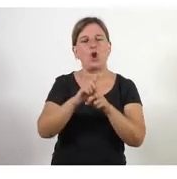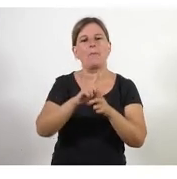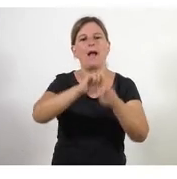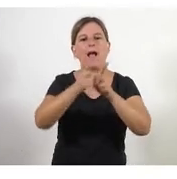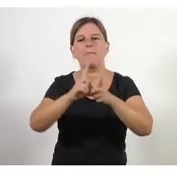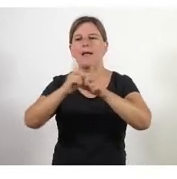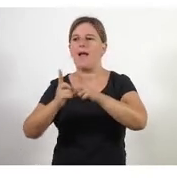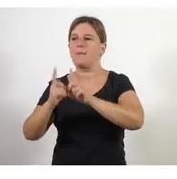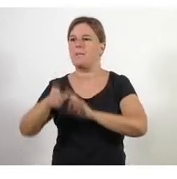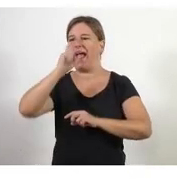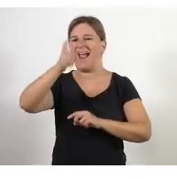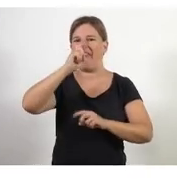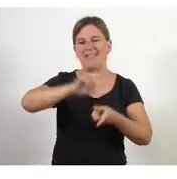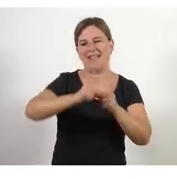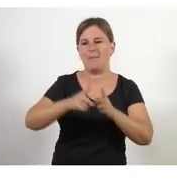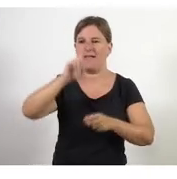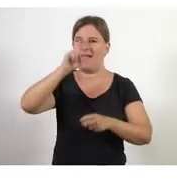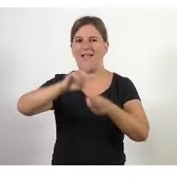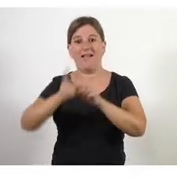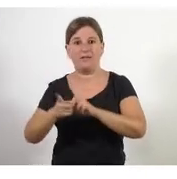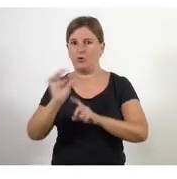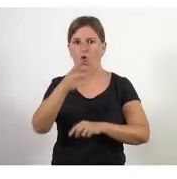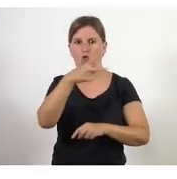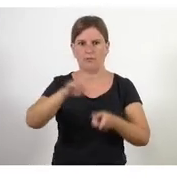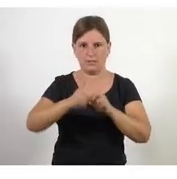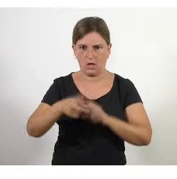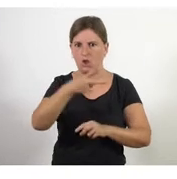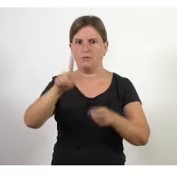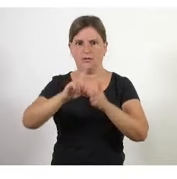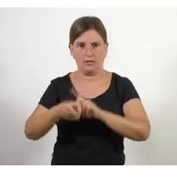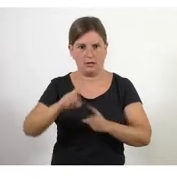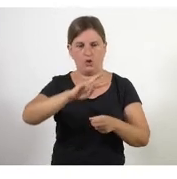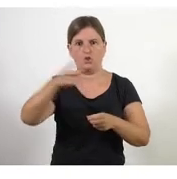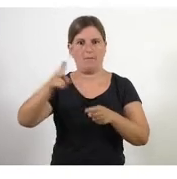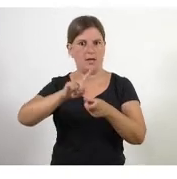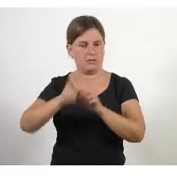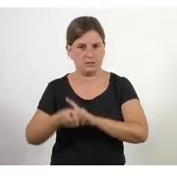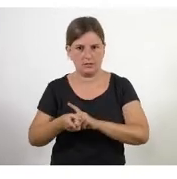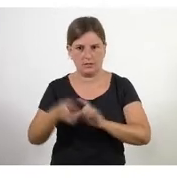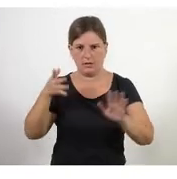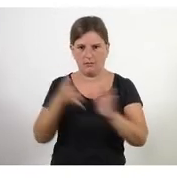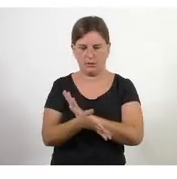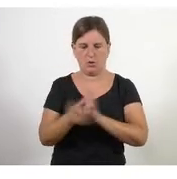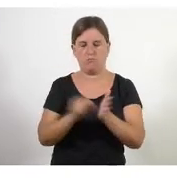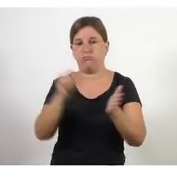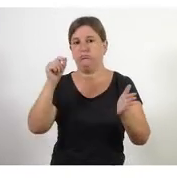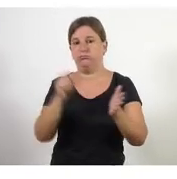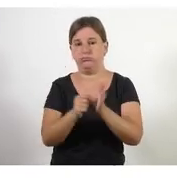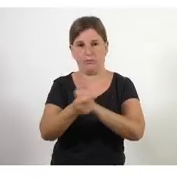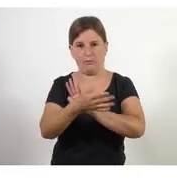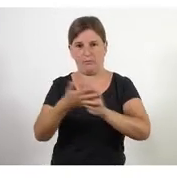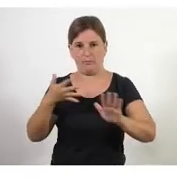sinó que ara les coses estan canviant cada dues setmanes i això fa un canvi molt important en com